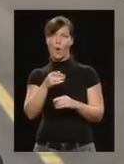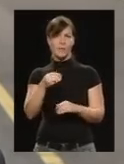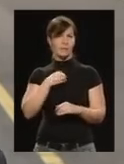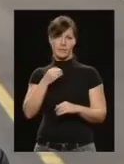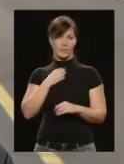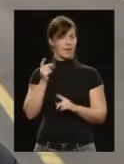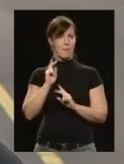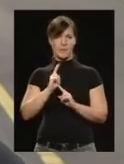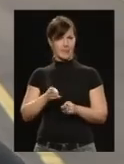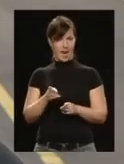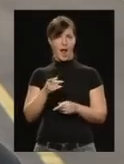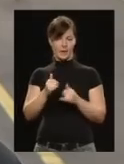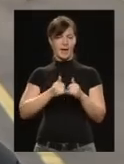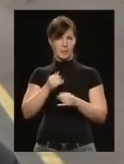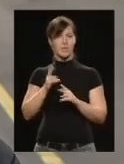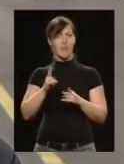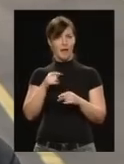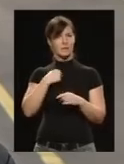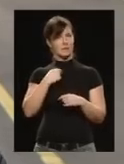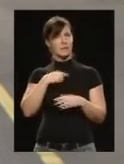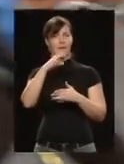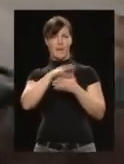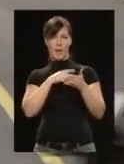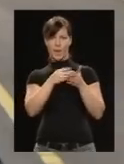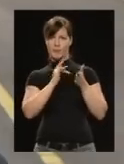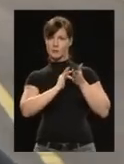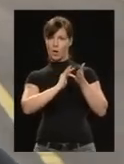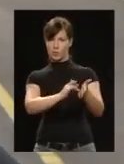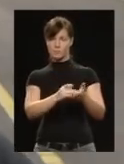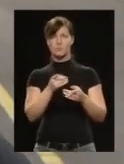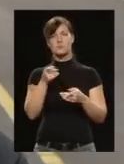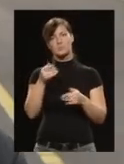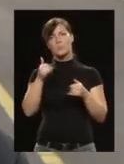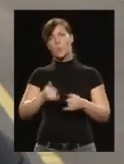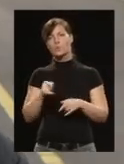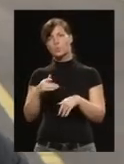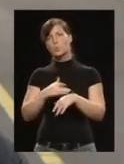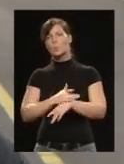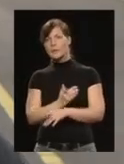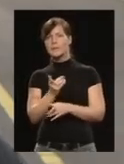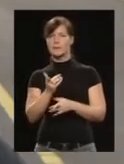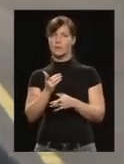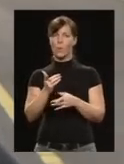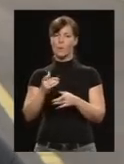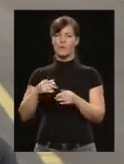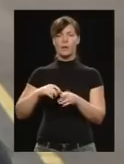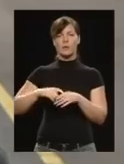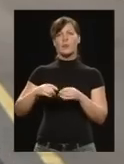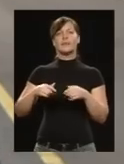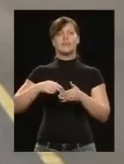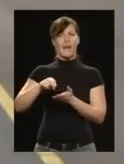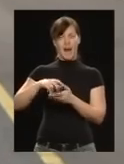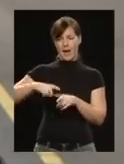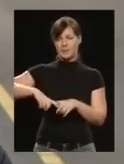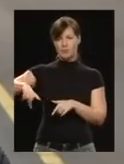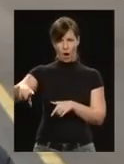kerékpározni, higgyék el, mi bemutattunk egy táblázaton, hogy amiről most úgy érzik, hogy biztonságos, hogy a járdán külön